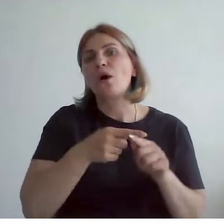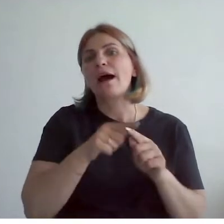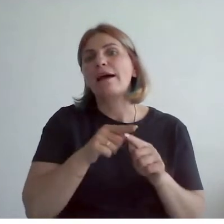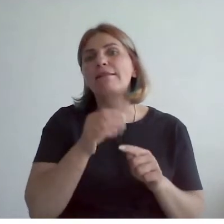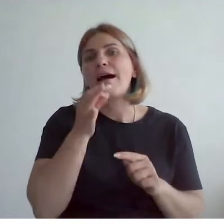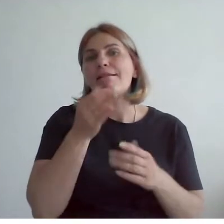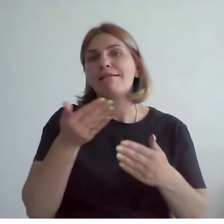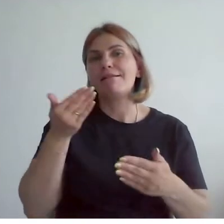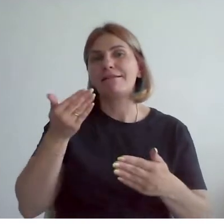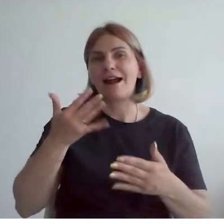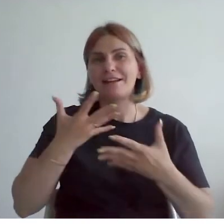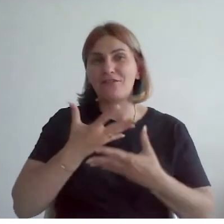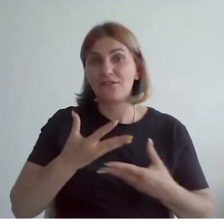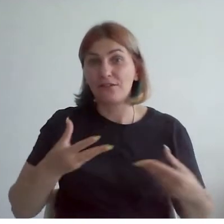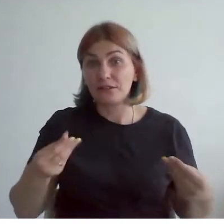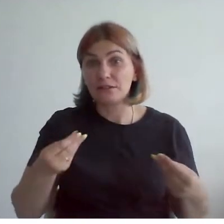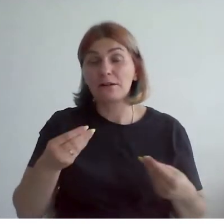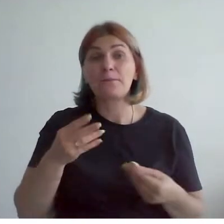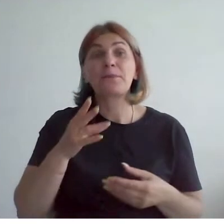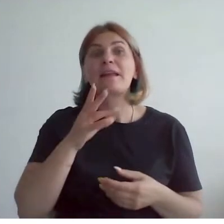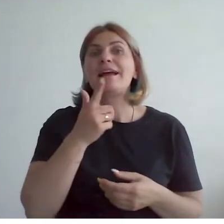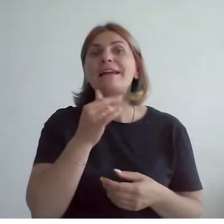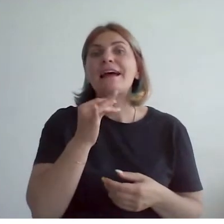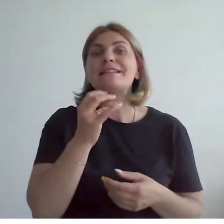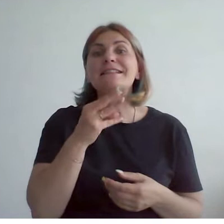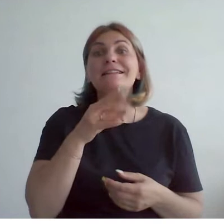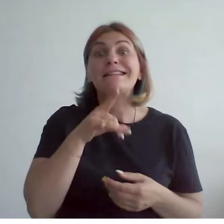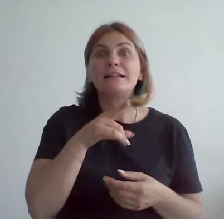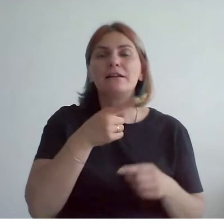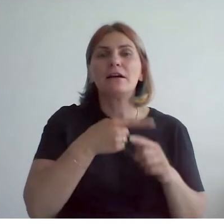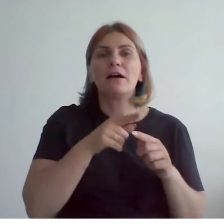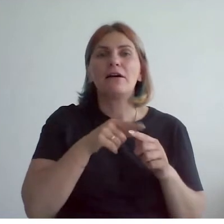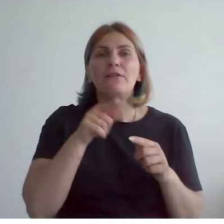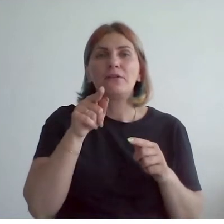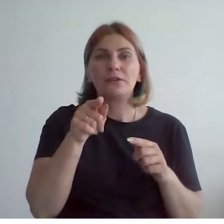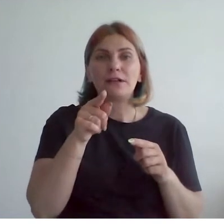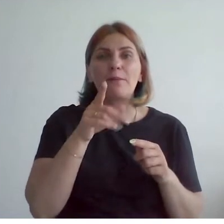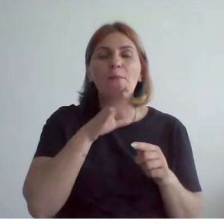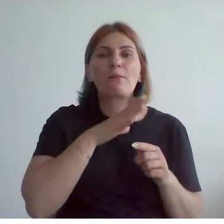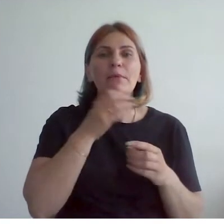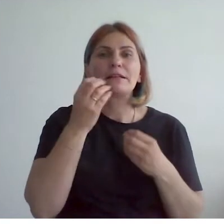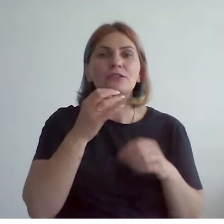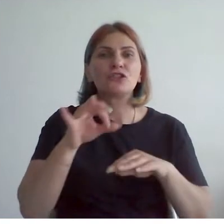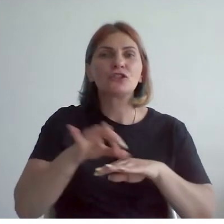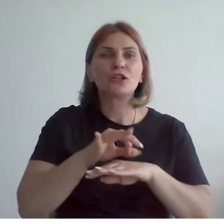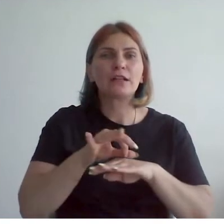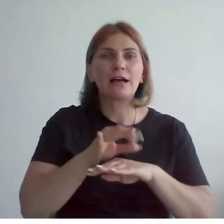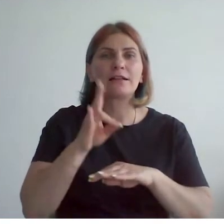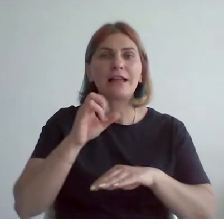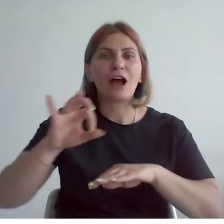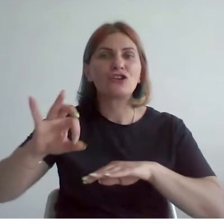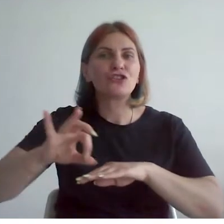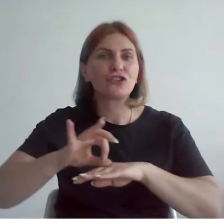самом деле нет гиацинта в семье Михаила Шемякина, женатого на жене,